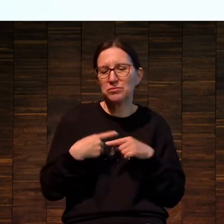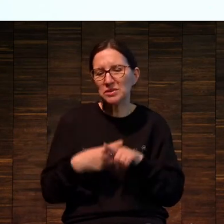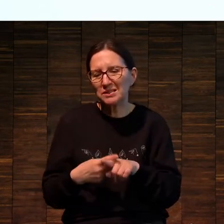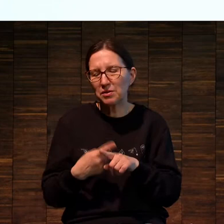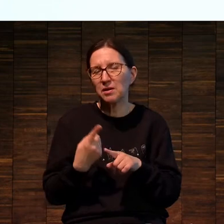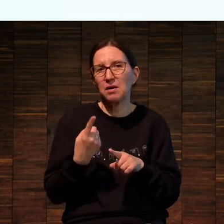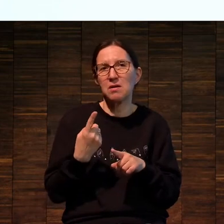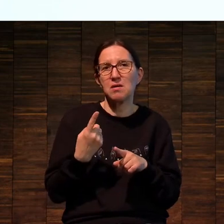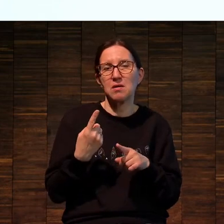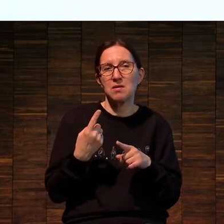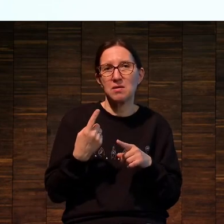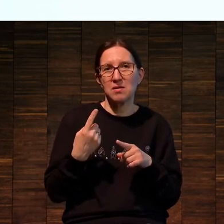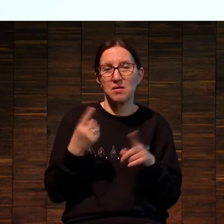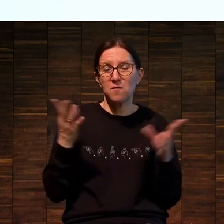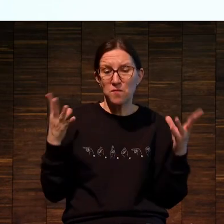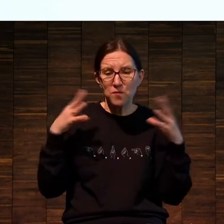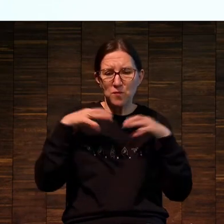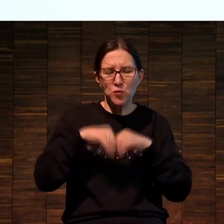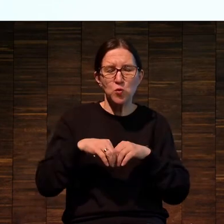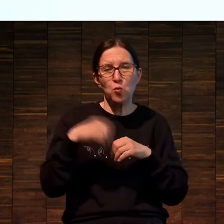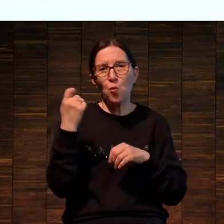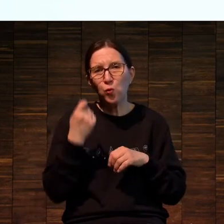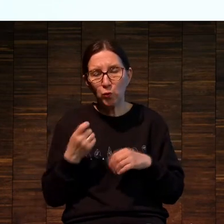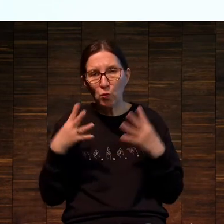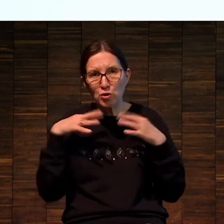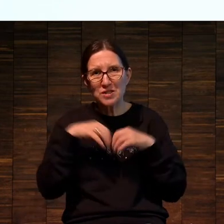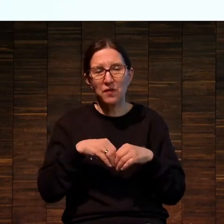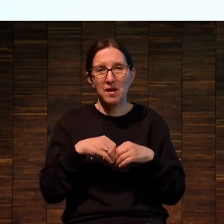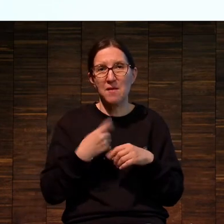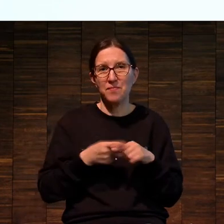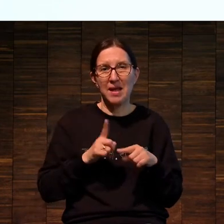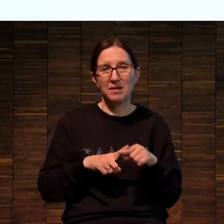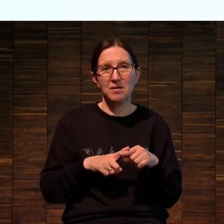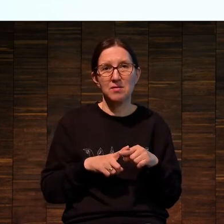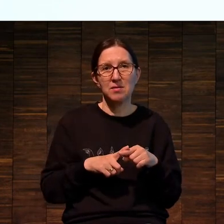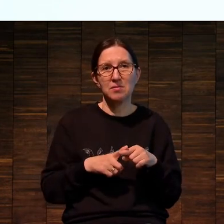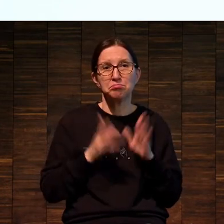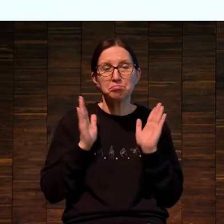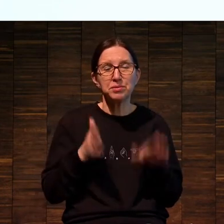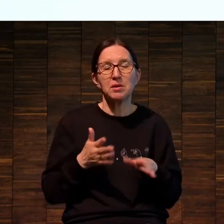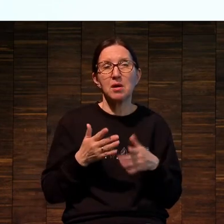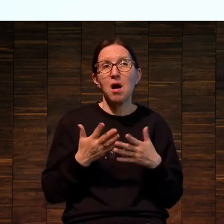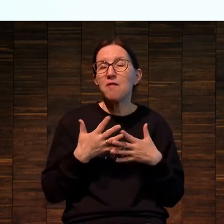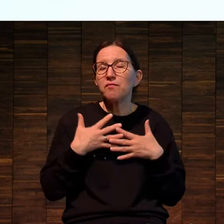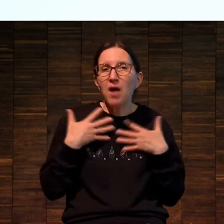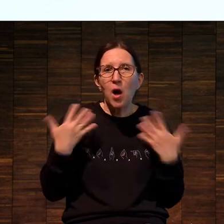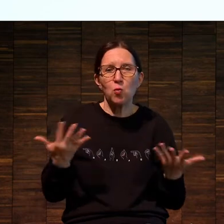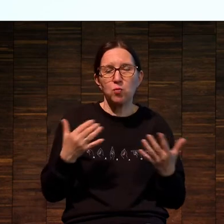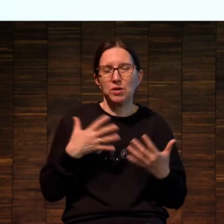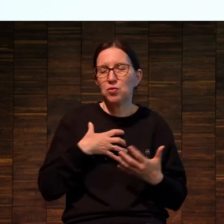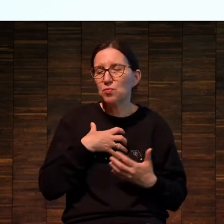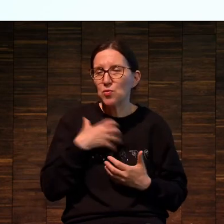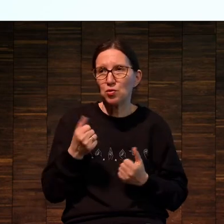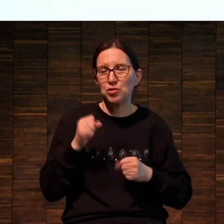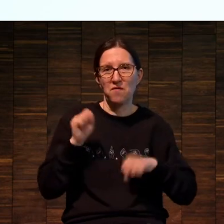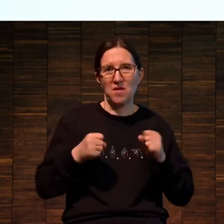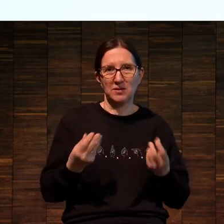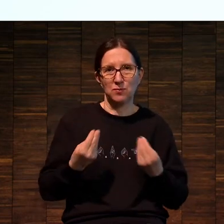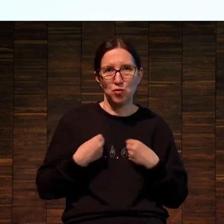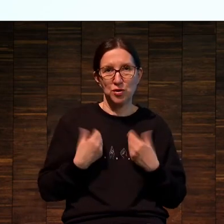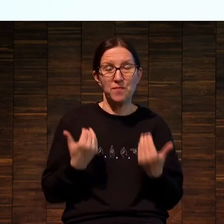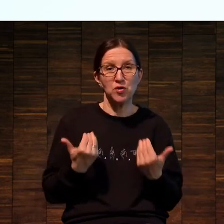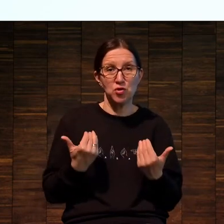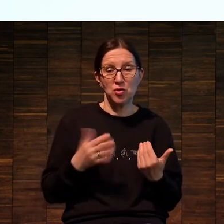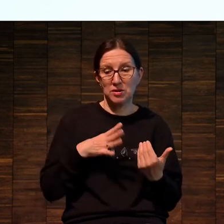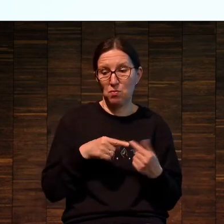печать как социальная технология, художественная печать, я имею в виду, это безумный инструмент, это супермощный инструмент. Сейчас